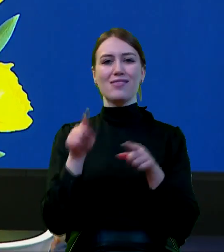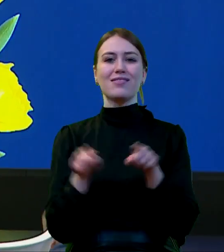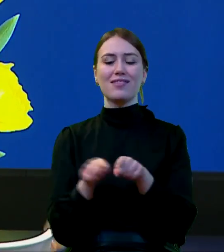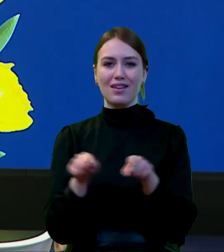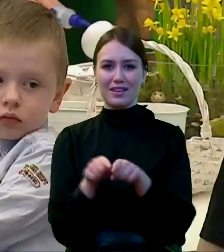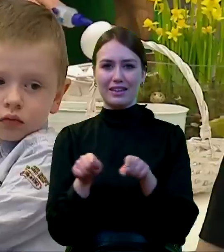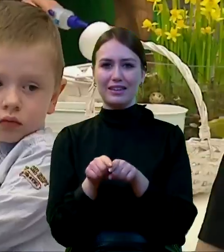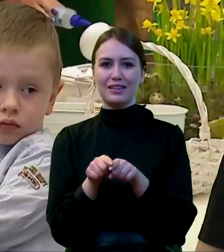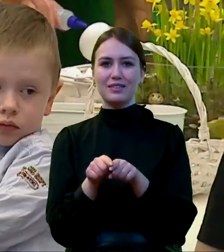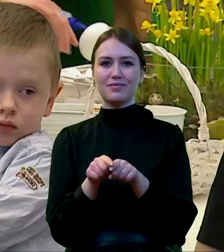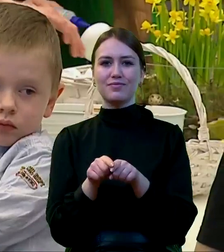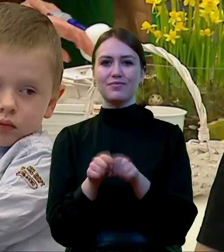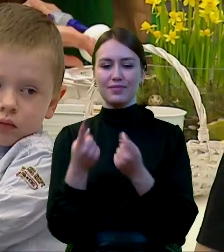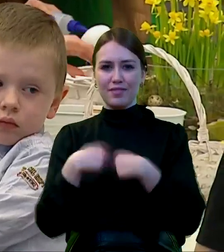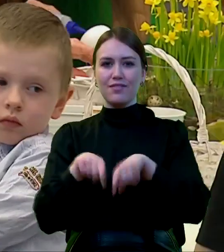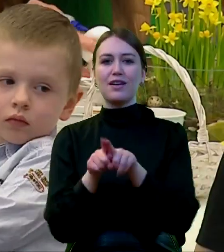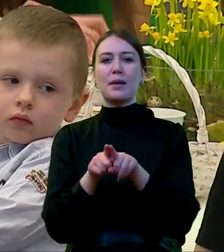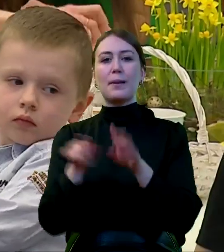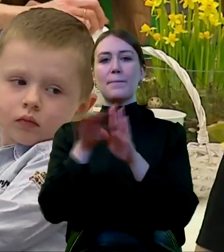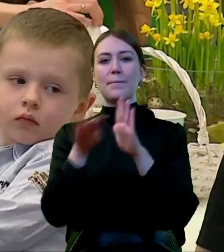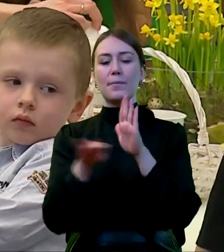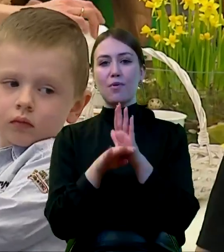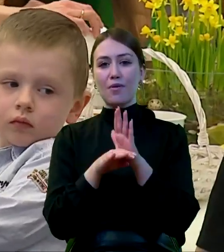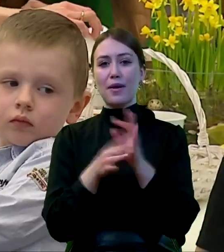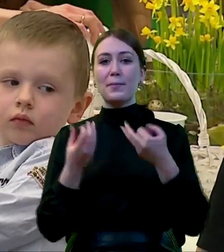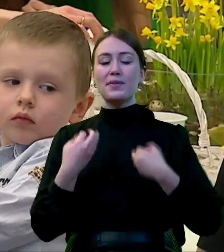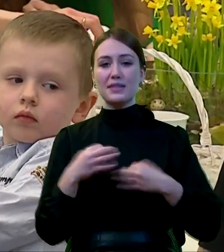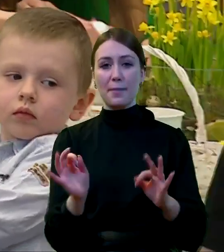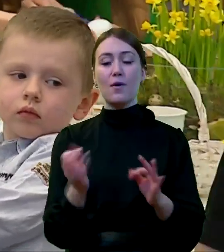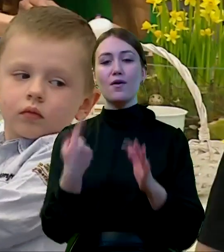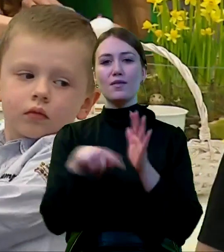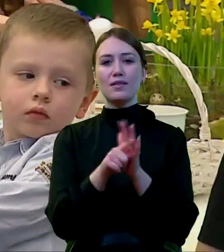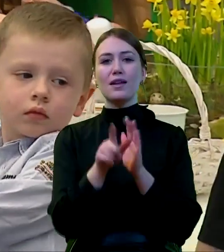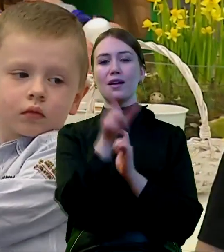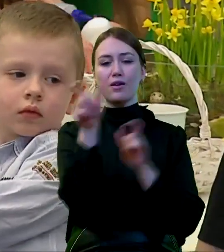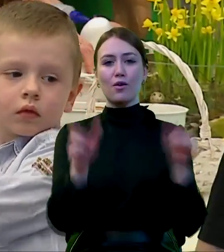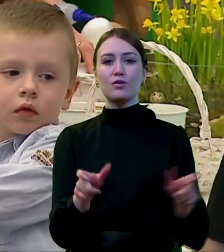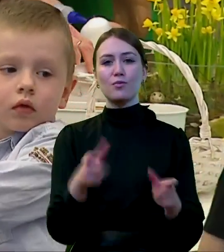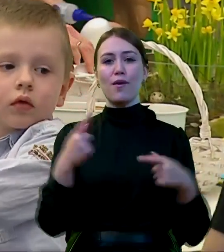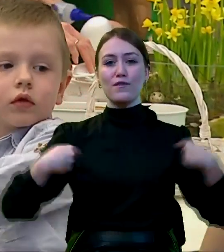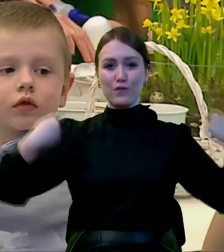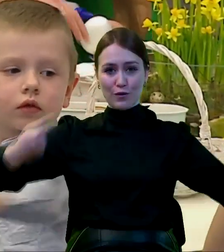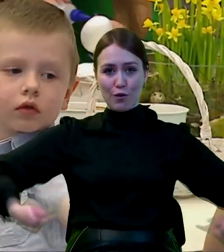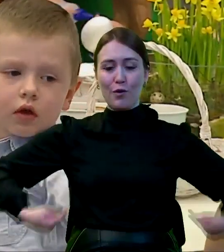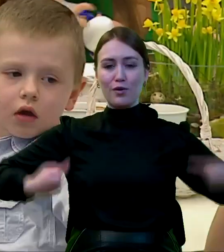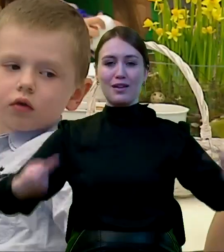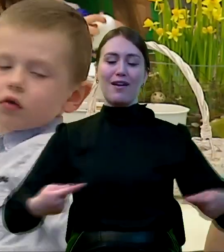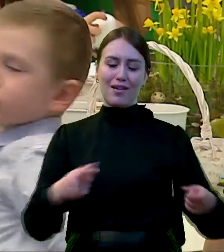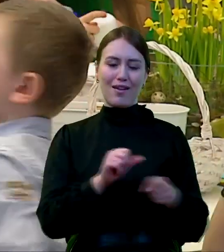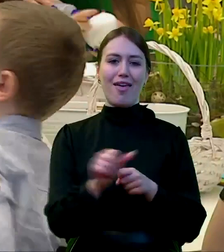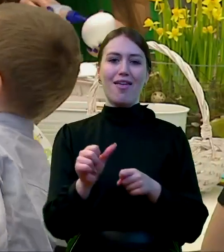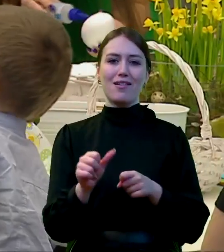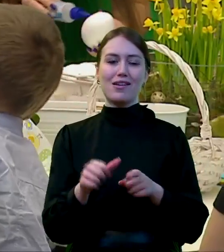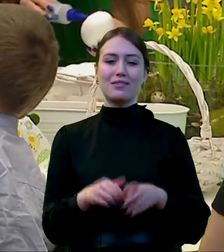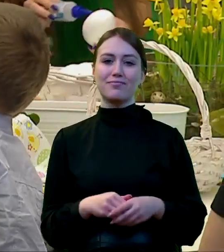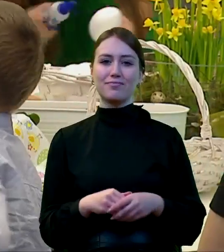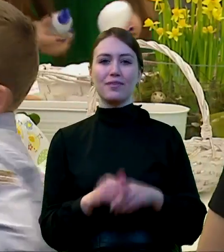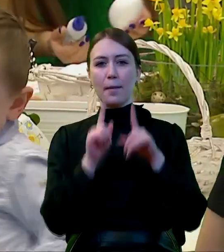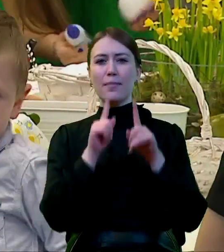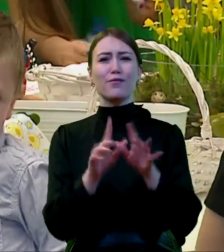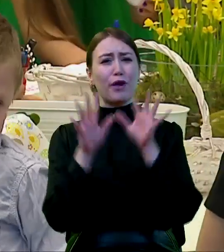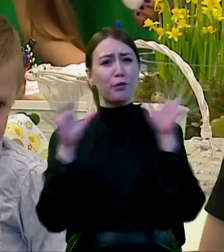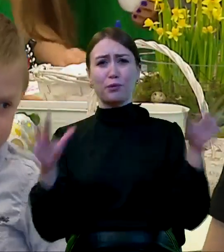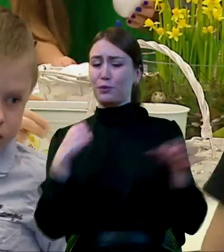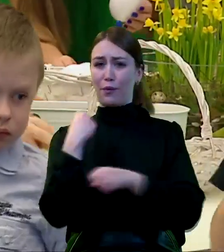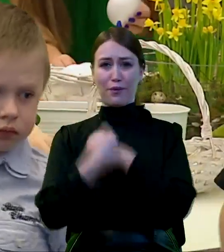trwa już program samochodowy dla rodzin z osobami na wózkach. Więc wiele rzeczy